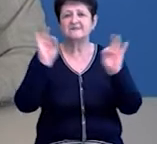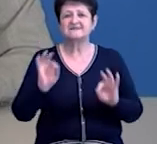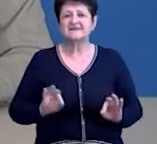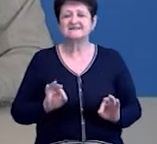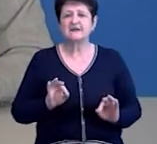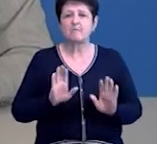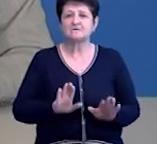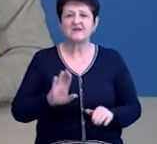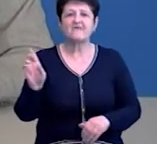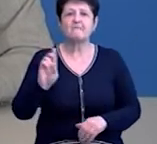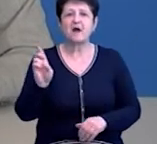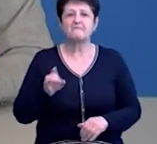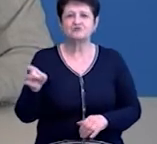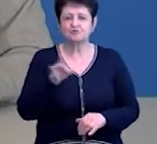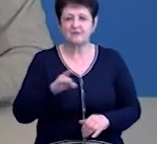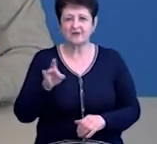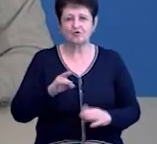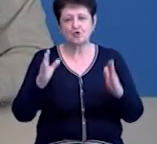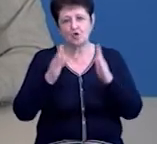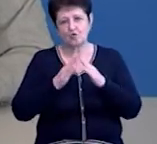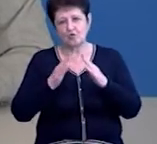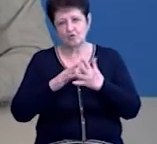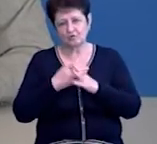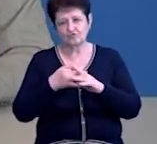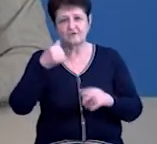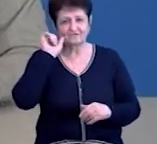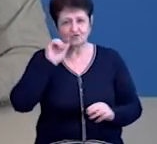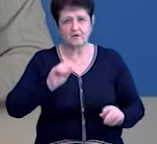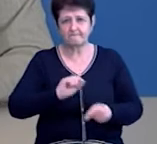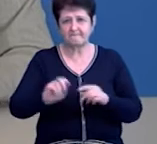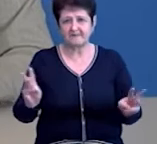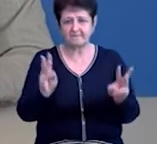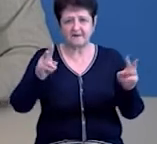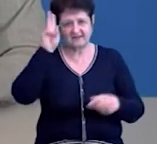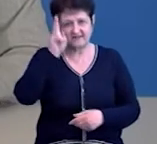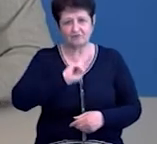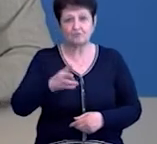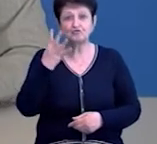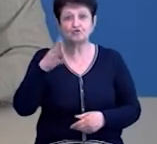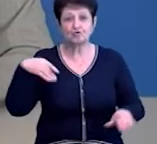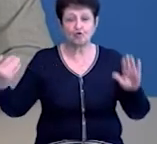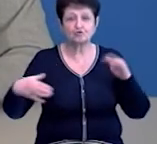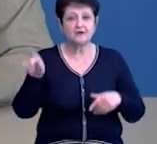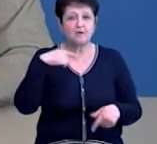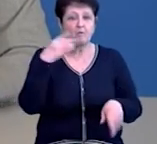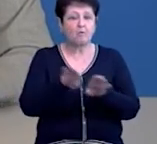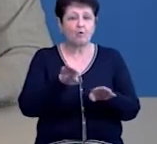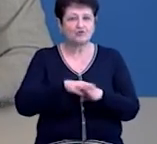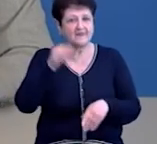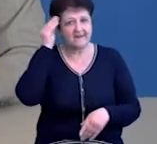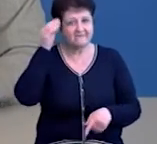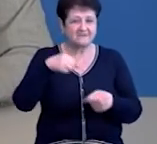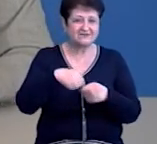Обирок, що в Бахматському районі. Хутір та прилеглу територію вчора підпалили невідомість чотирьох сторін. Що це схоже на навмисний